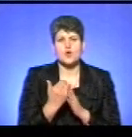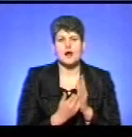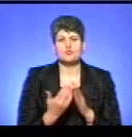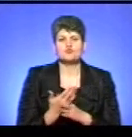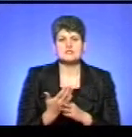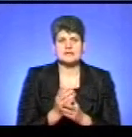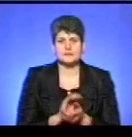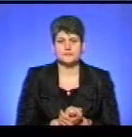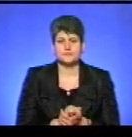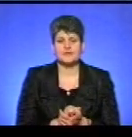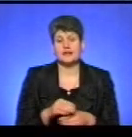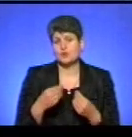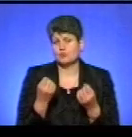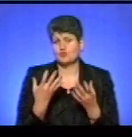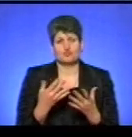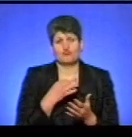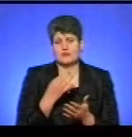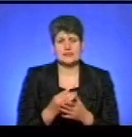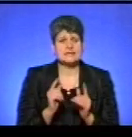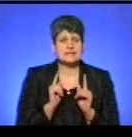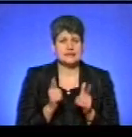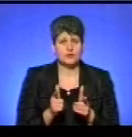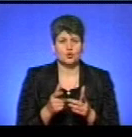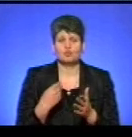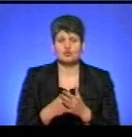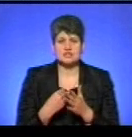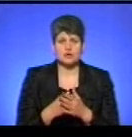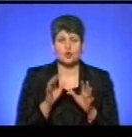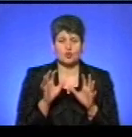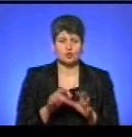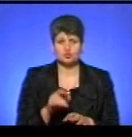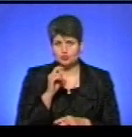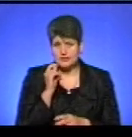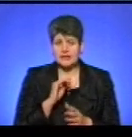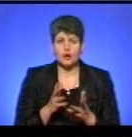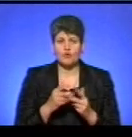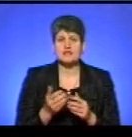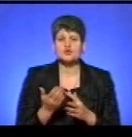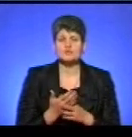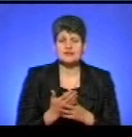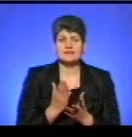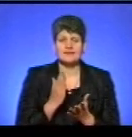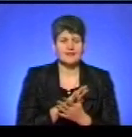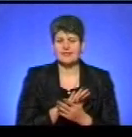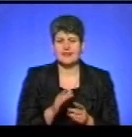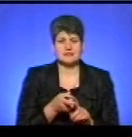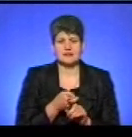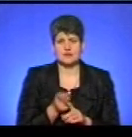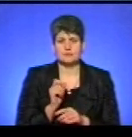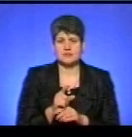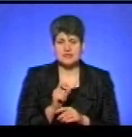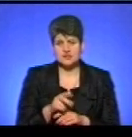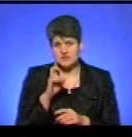Даю просто відповідь. Згідно бюджетного кодексу України, нарахування субсидій відбувається незалежно від призначень в